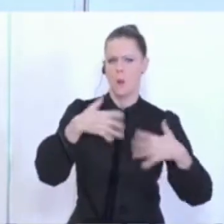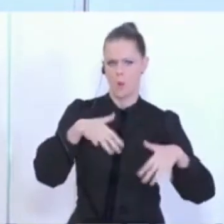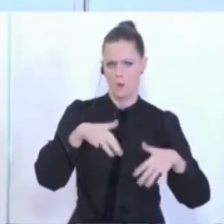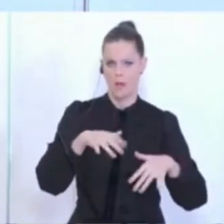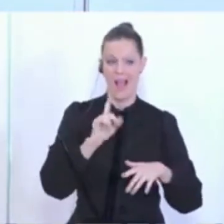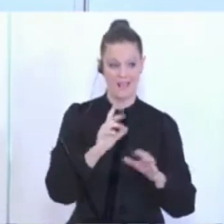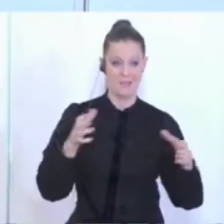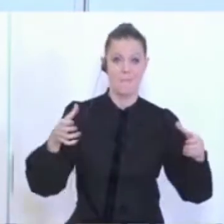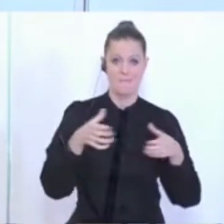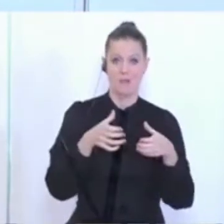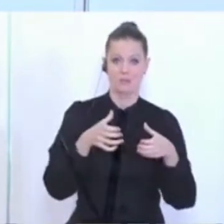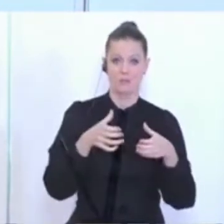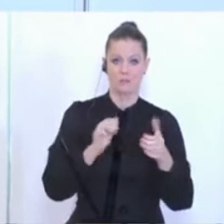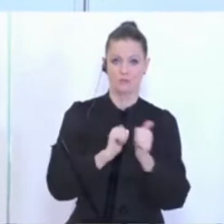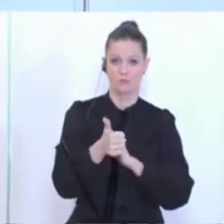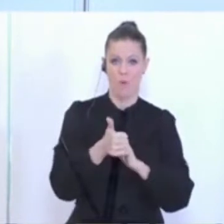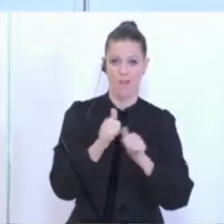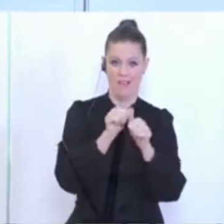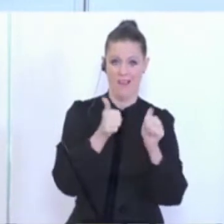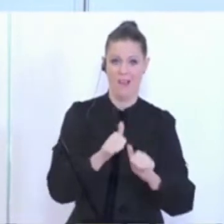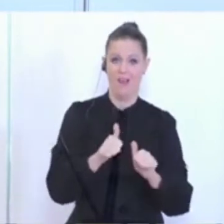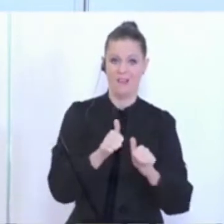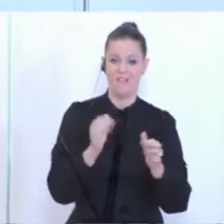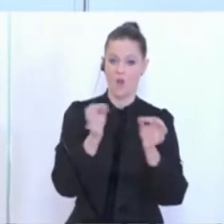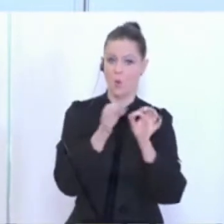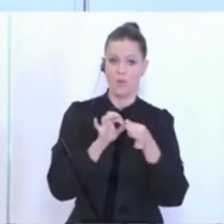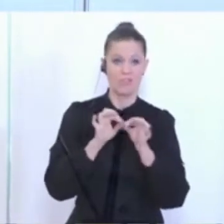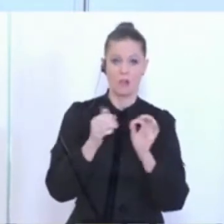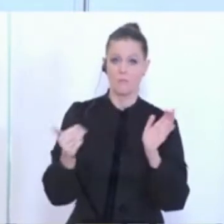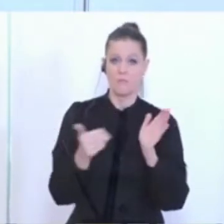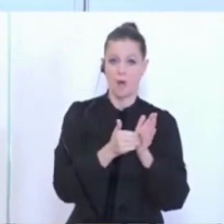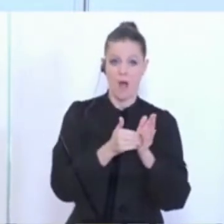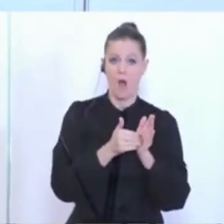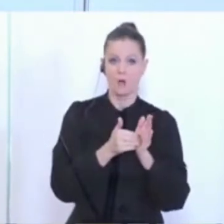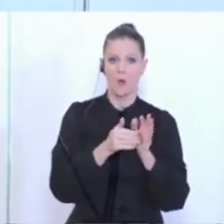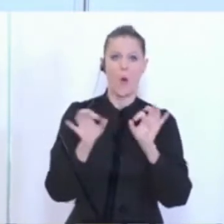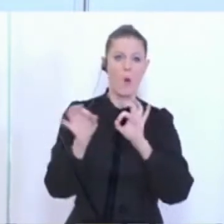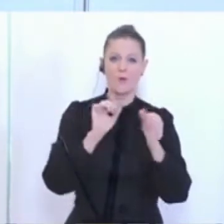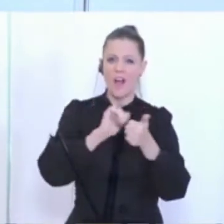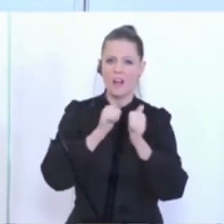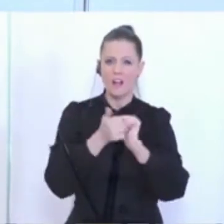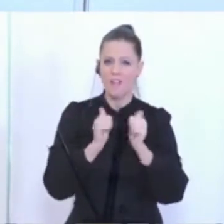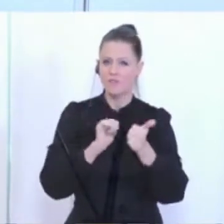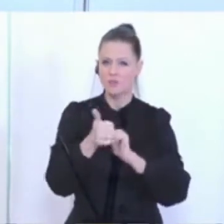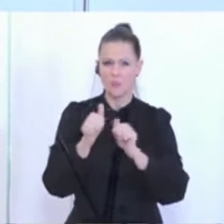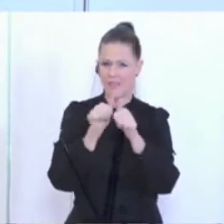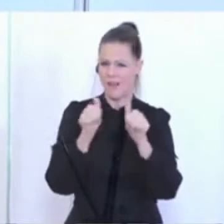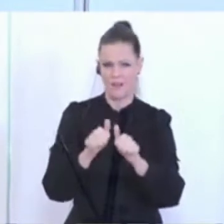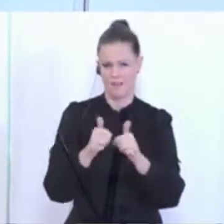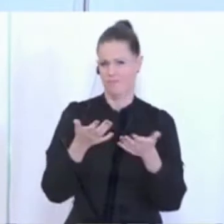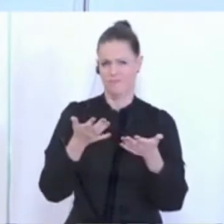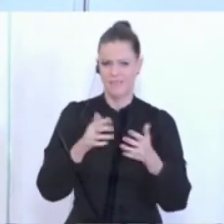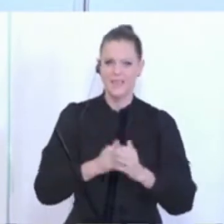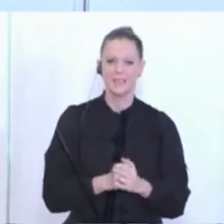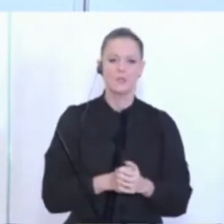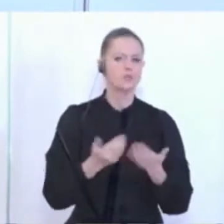Mannschaftssportarten, wo Kontakt in der Regel unvermeidlich ist oder gar Kampfsportarten. Also, was